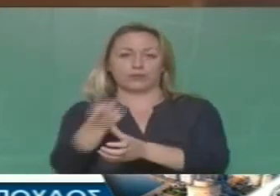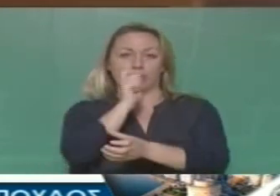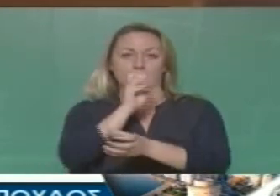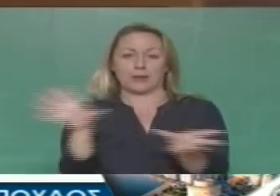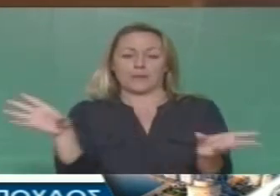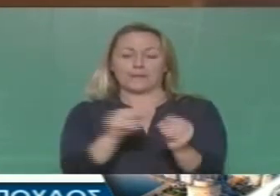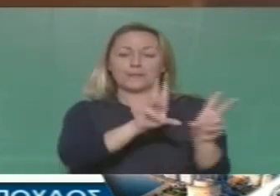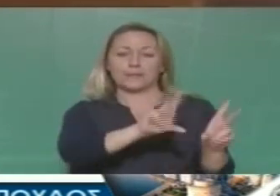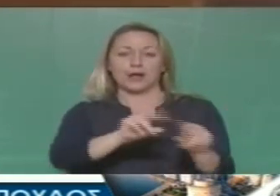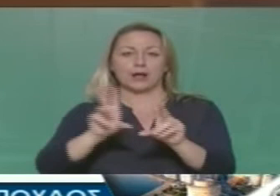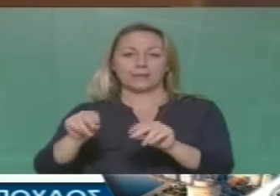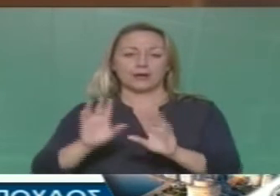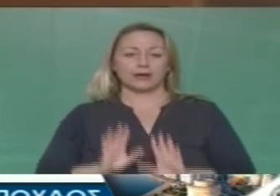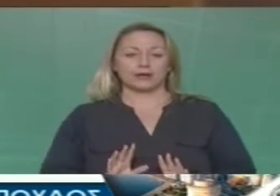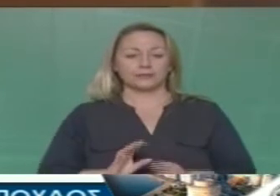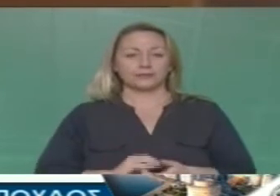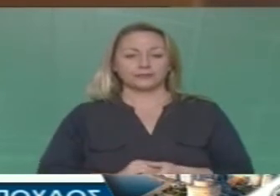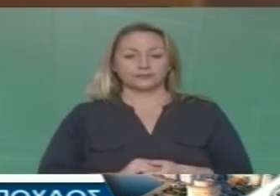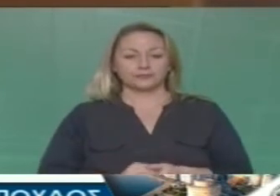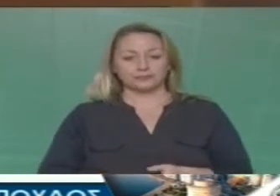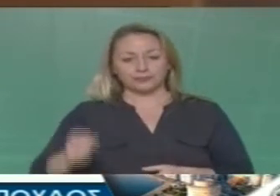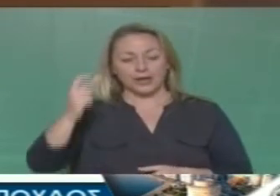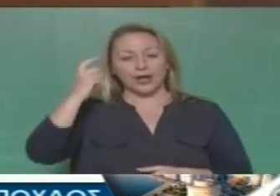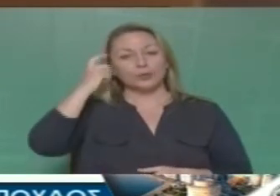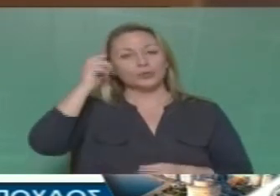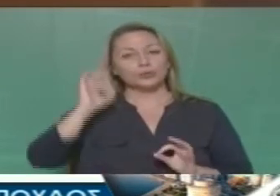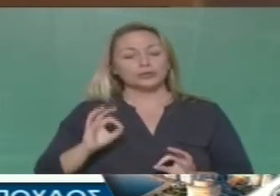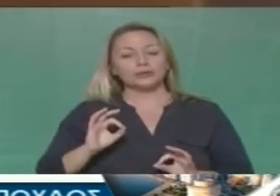Ουσιαστικά, κατά την άποψή μου, εγώ έτσι ερμηνεύω την τοποθέτηση του κυρίου Ταχιάου.